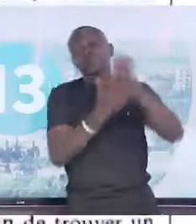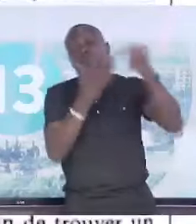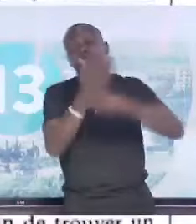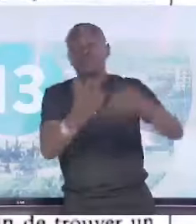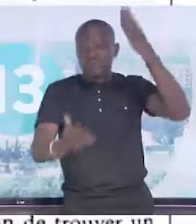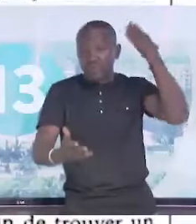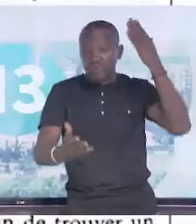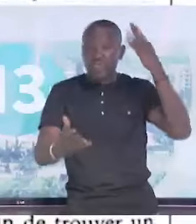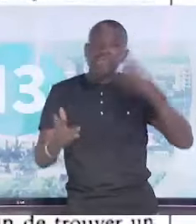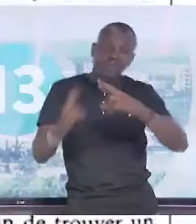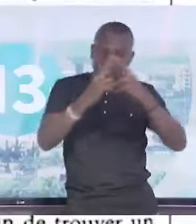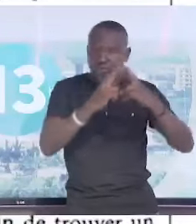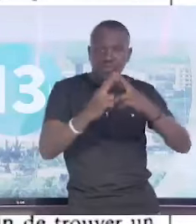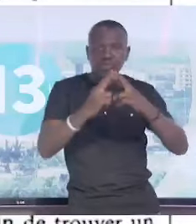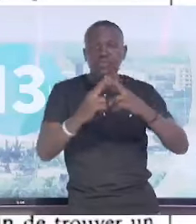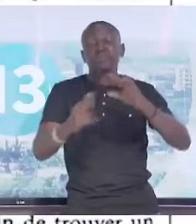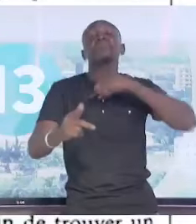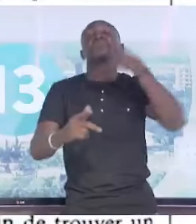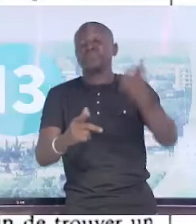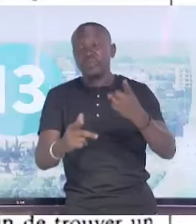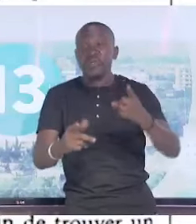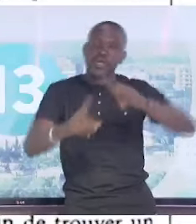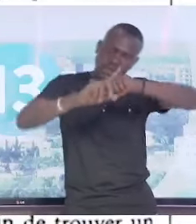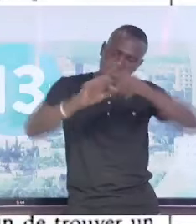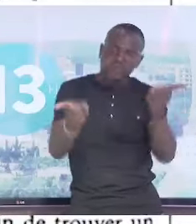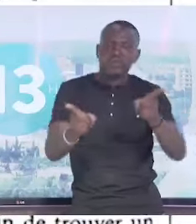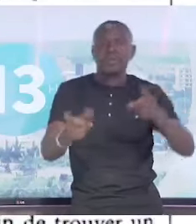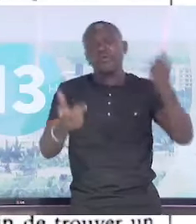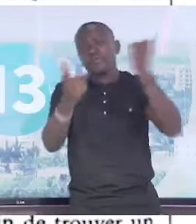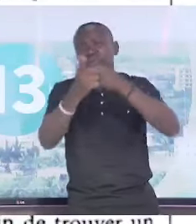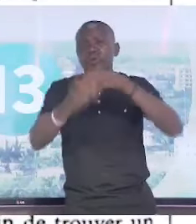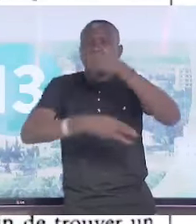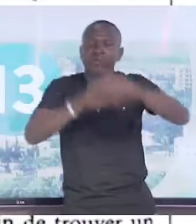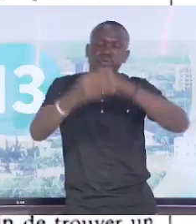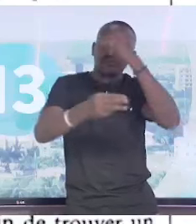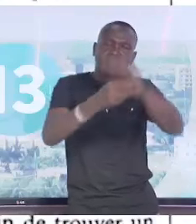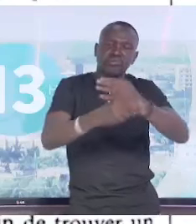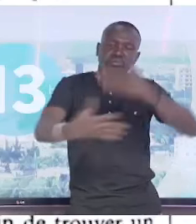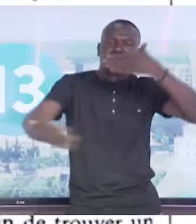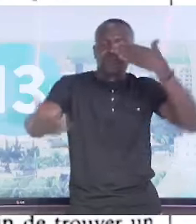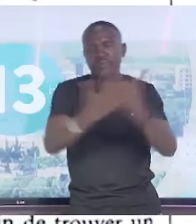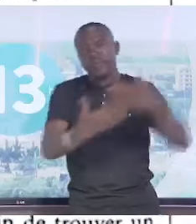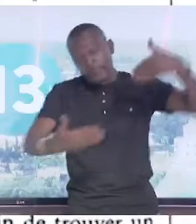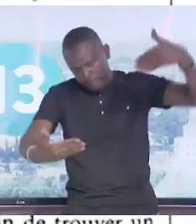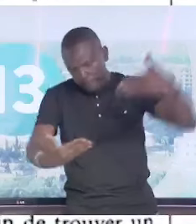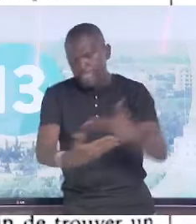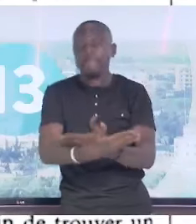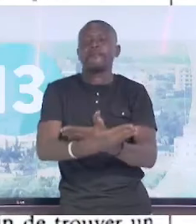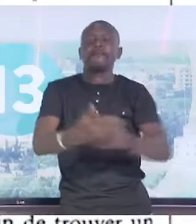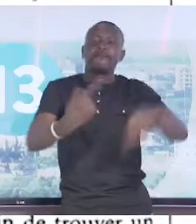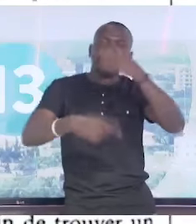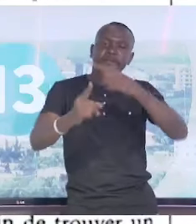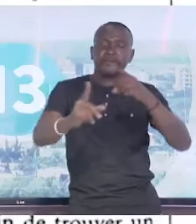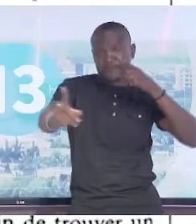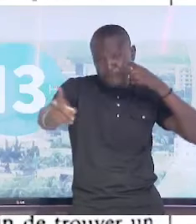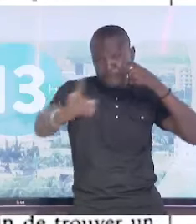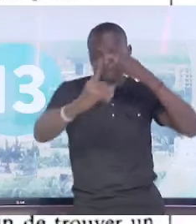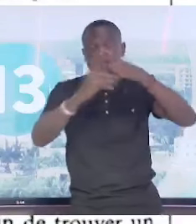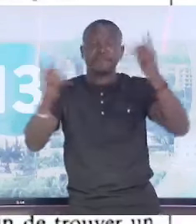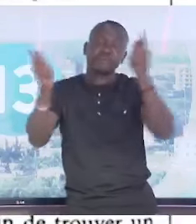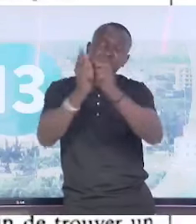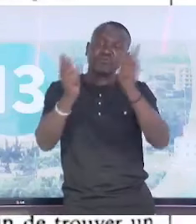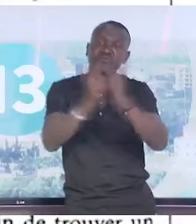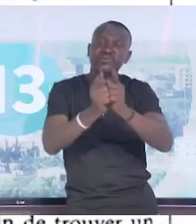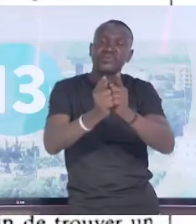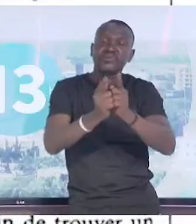ces rassemblements ne font pas l'unanimité. Tout d'abord, tout le monde n'est pas le bienvenu. Ensuite, les éloignements du lieu des réunions d'avec les